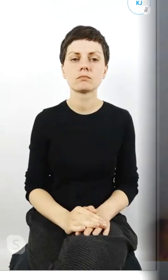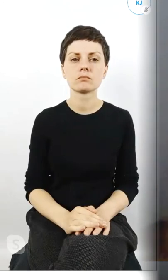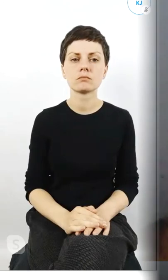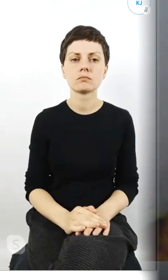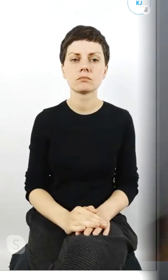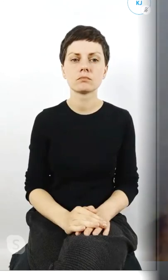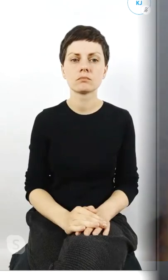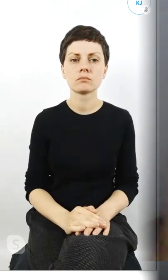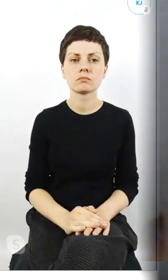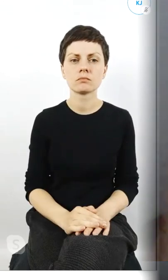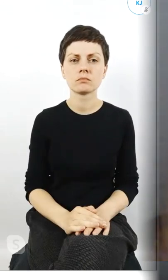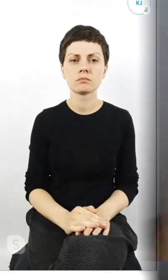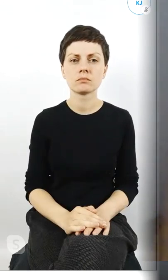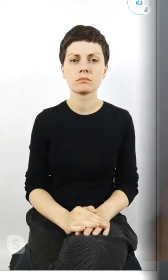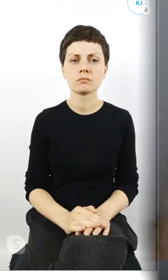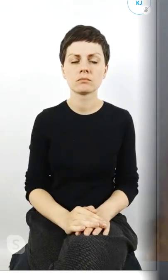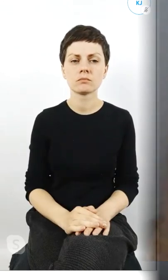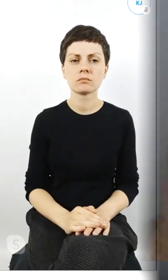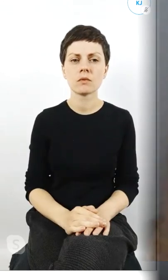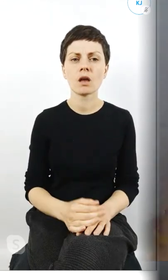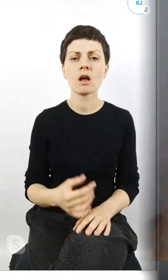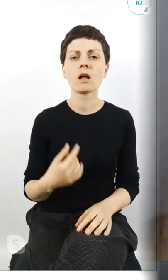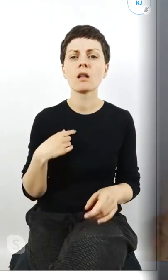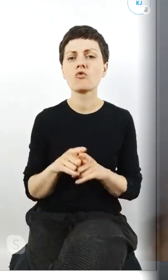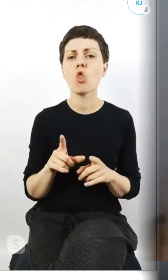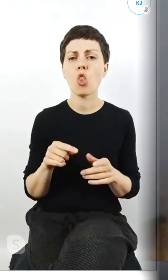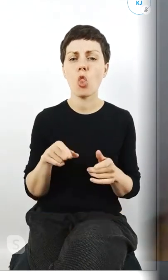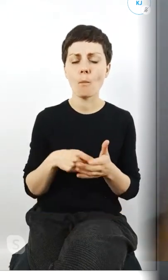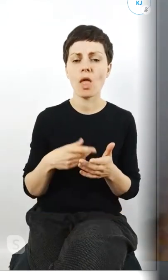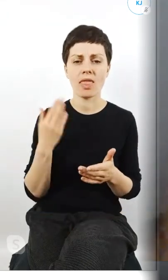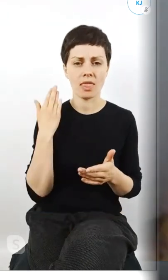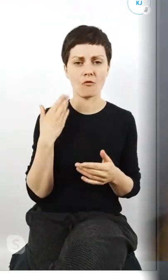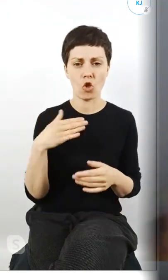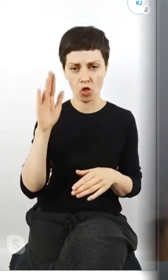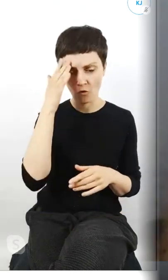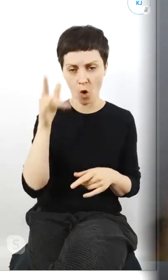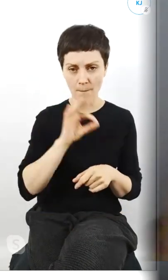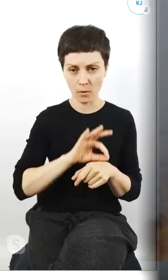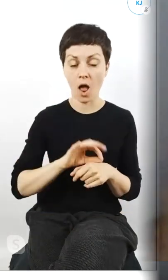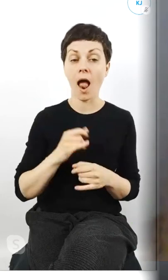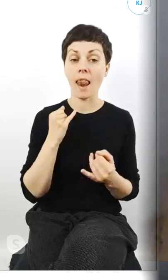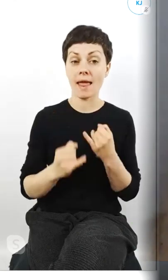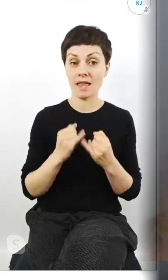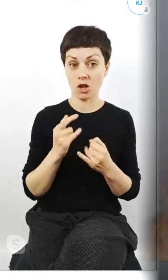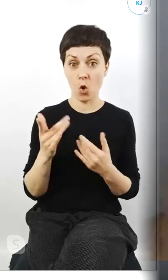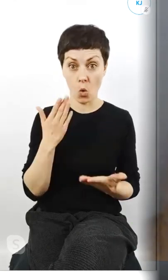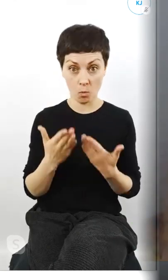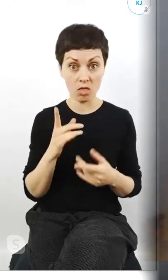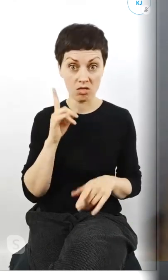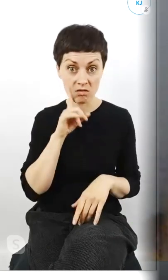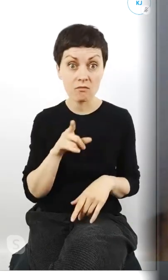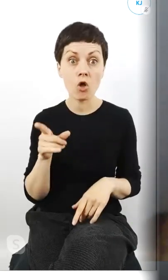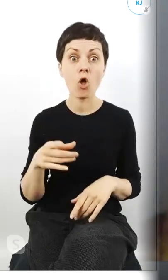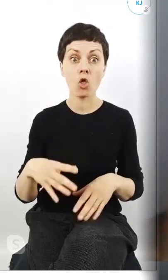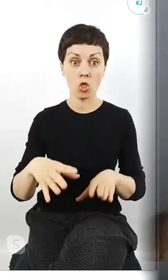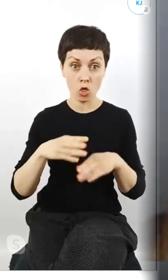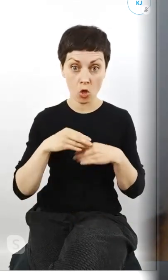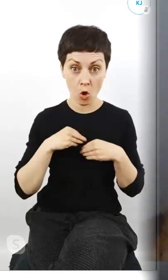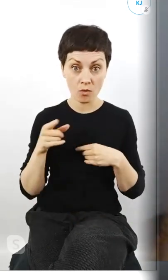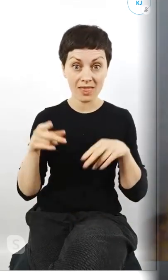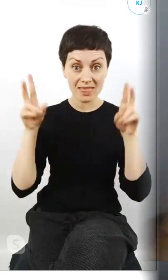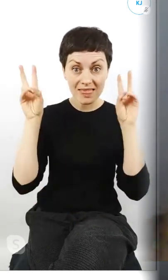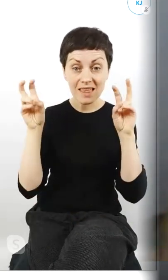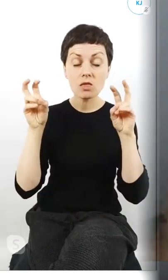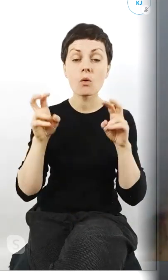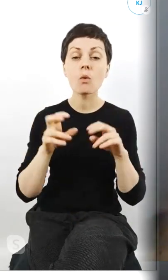niedawno się dowiedziałam dopiero o tym projekcie ale wydaje mi się że jeżeli Lublin faktycznie dostałby ten tytuł